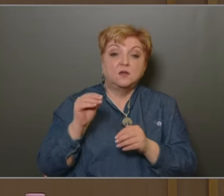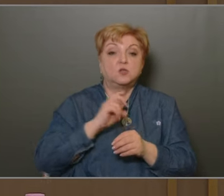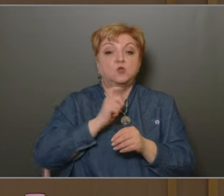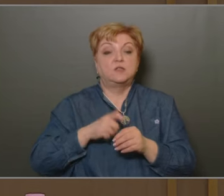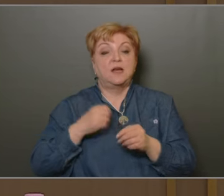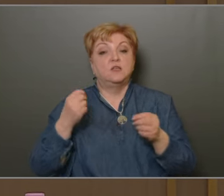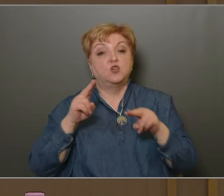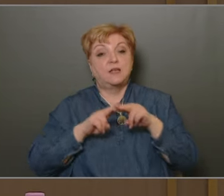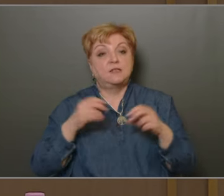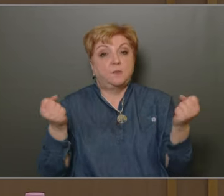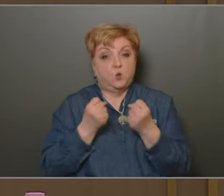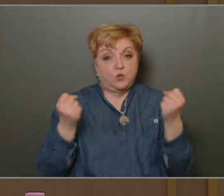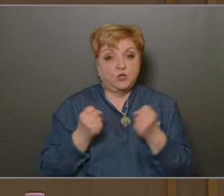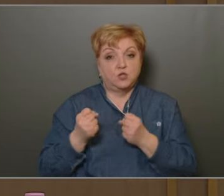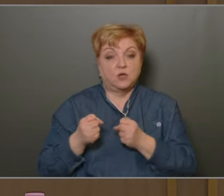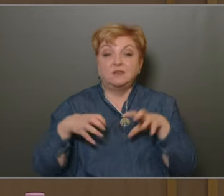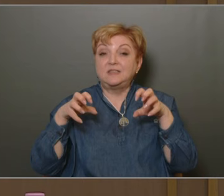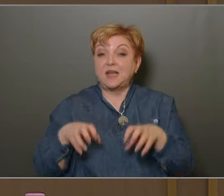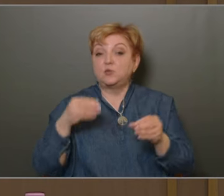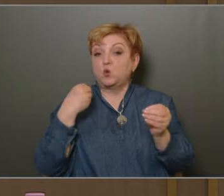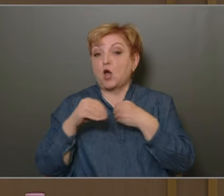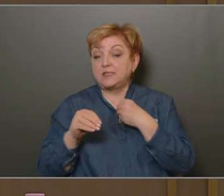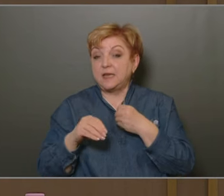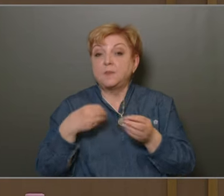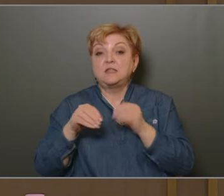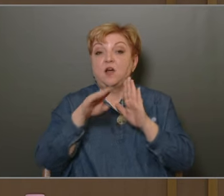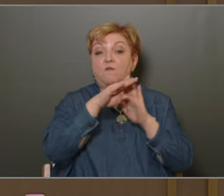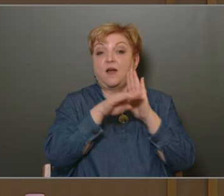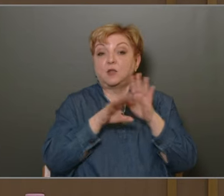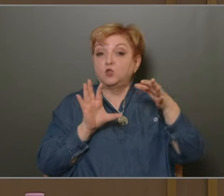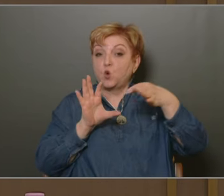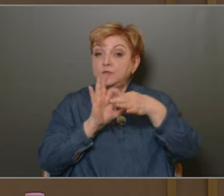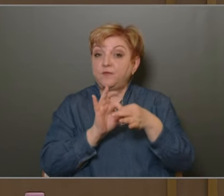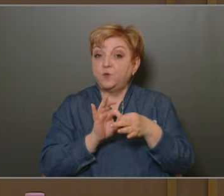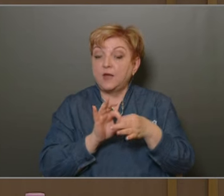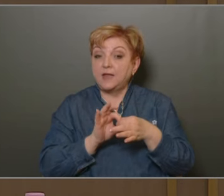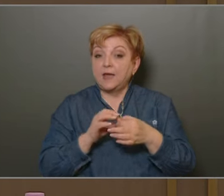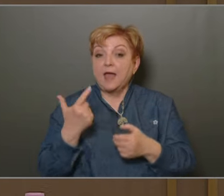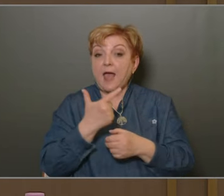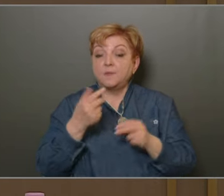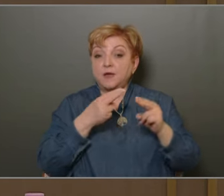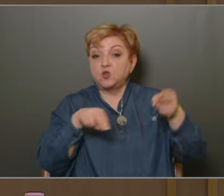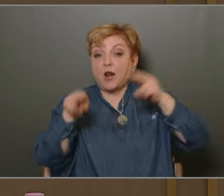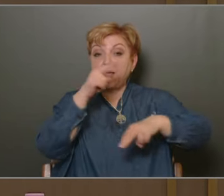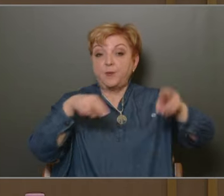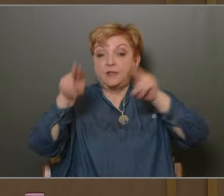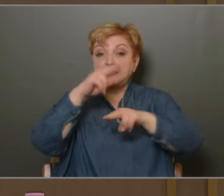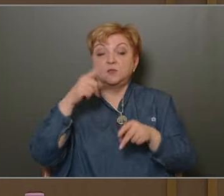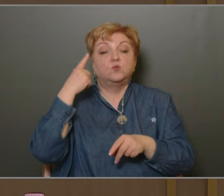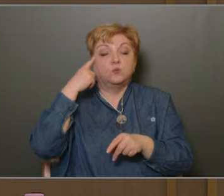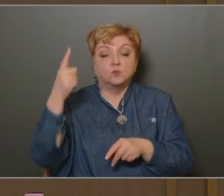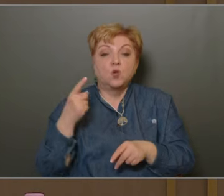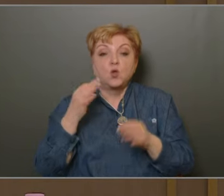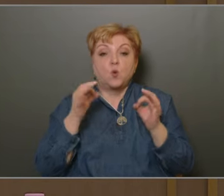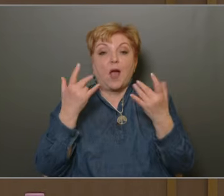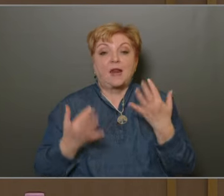rendszer működtetéséről. Tesztük ezt azért, mert ezek a feladatok összefüggenek, egymásra építkezésből lehet csak